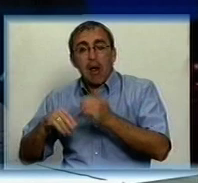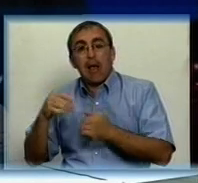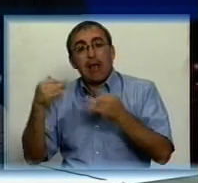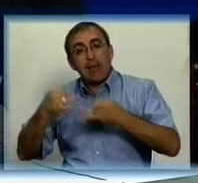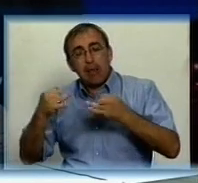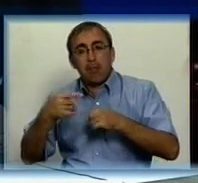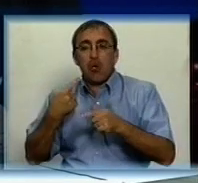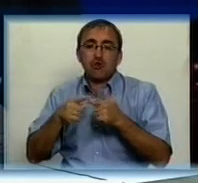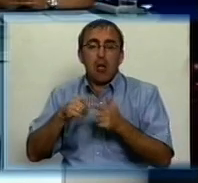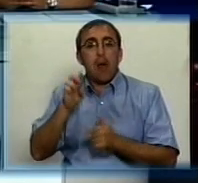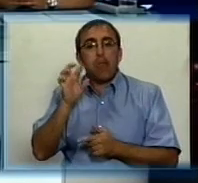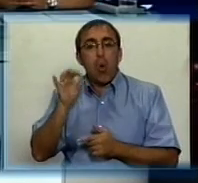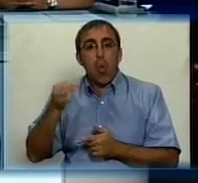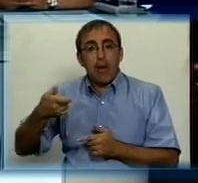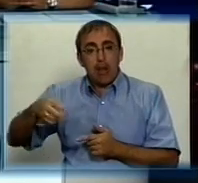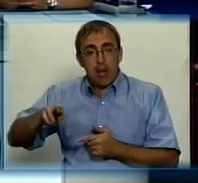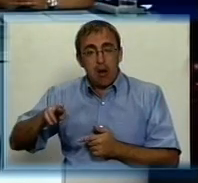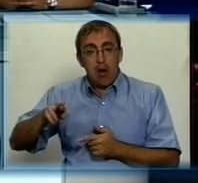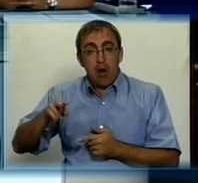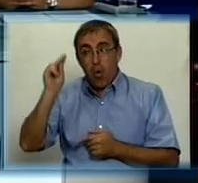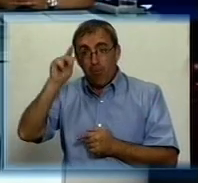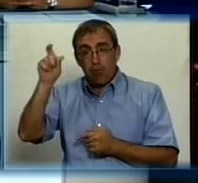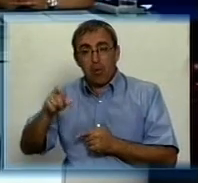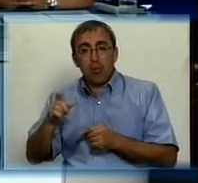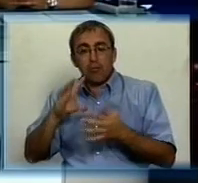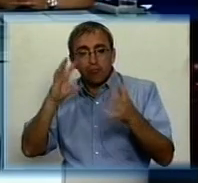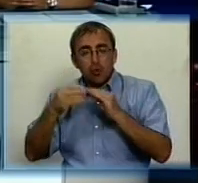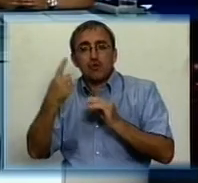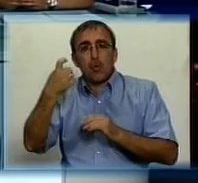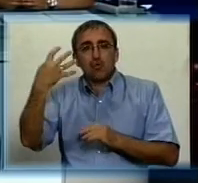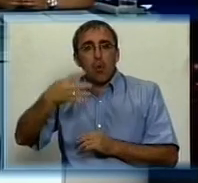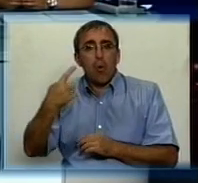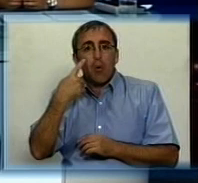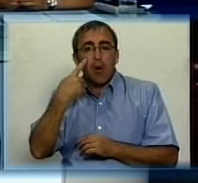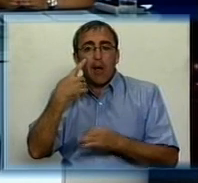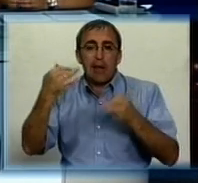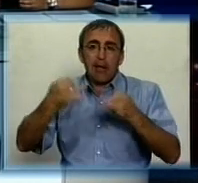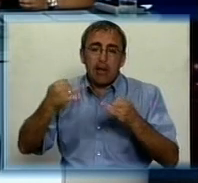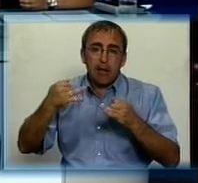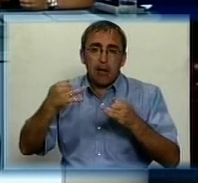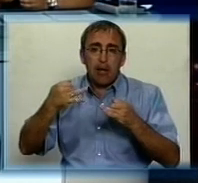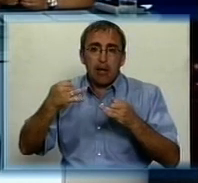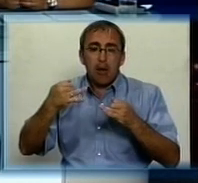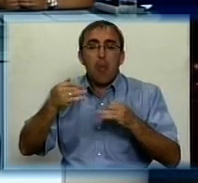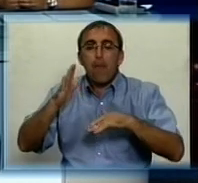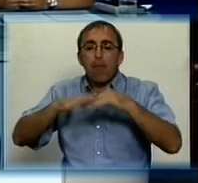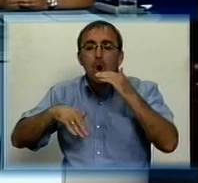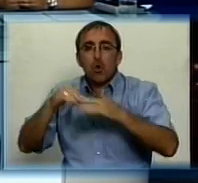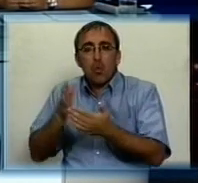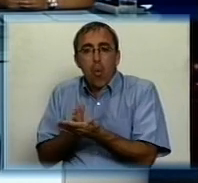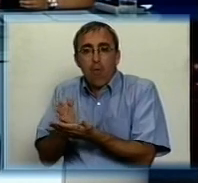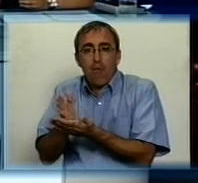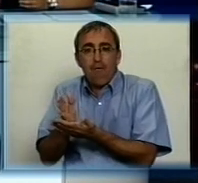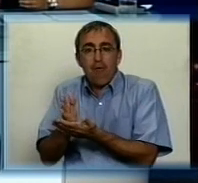біологія. І абітурієнт повинен скласти мінімум 140 балів. З хімії чи біології? Це є профіль. Якщо ти йдеш на